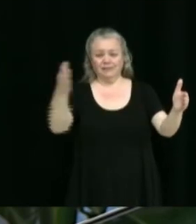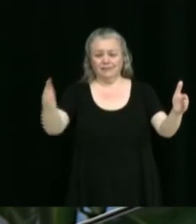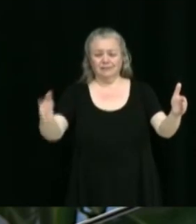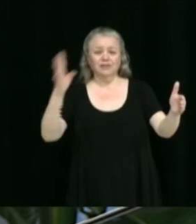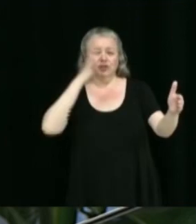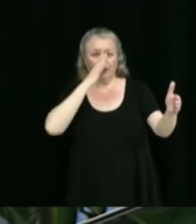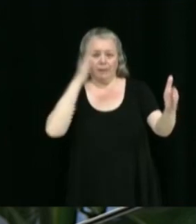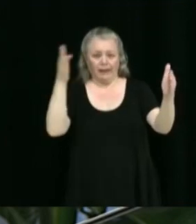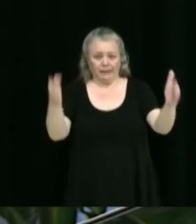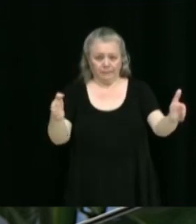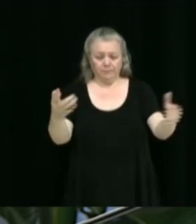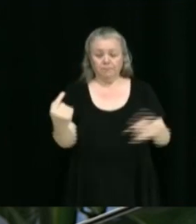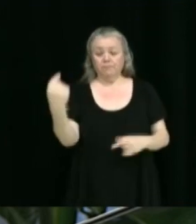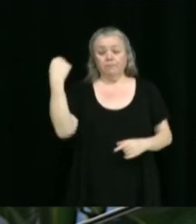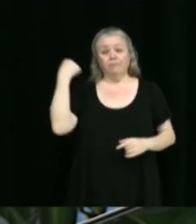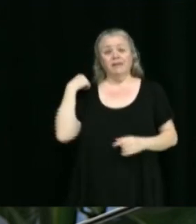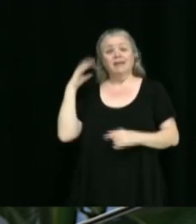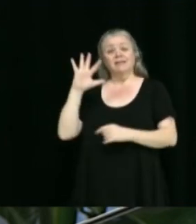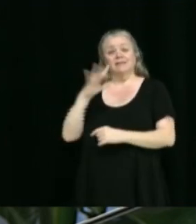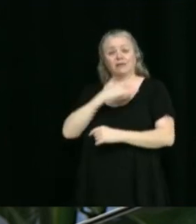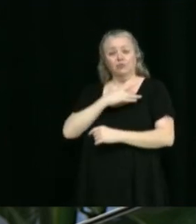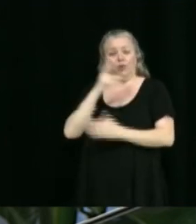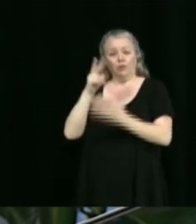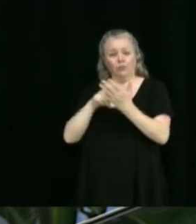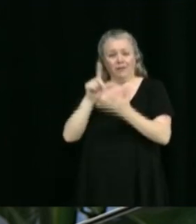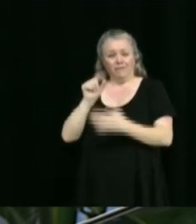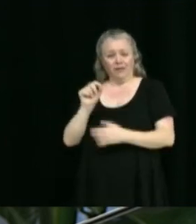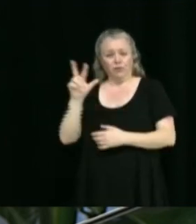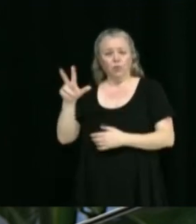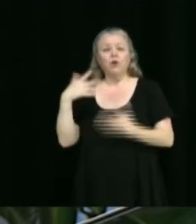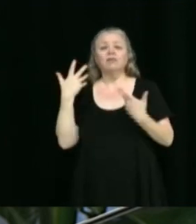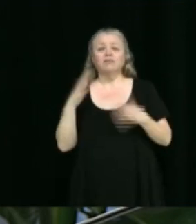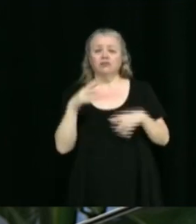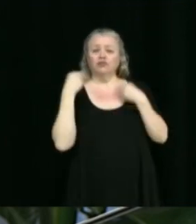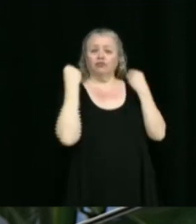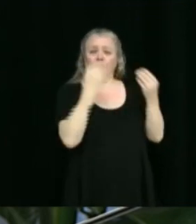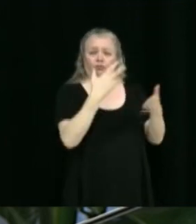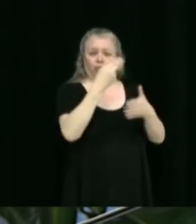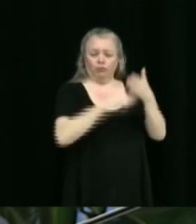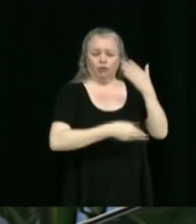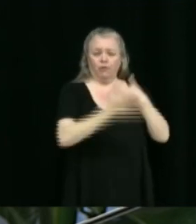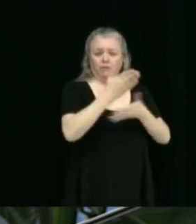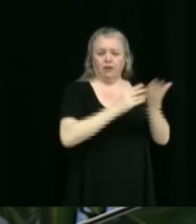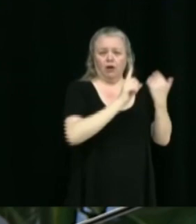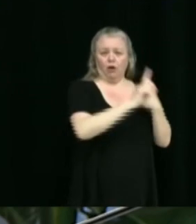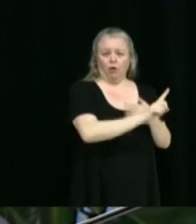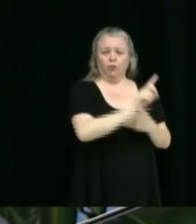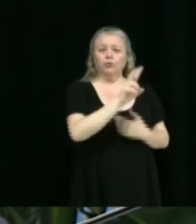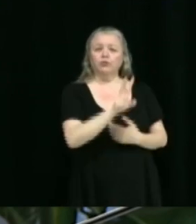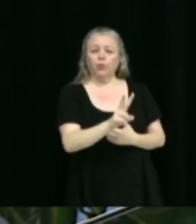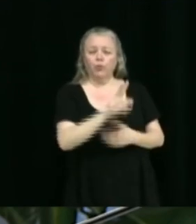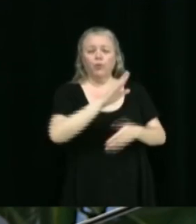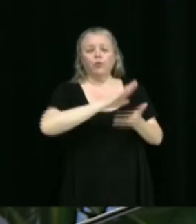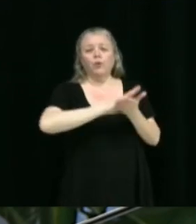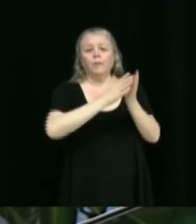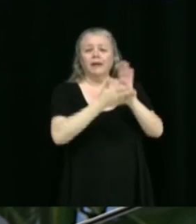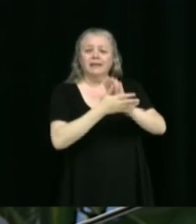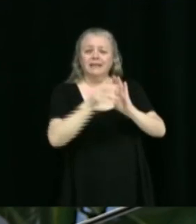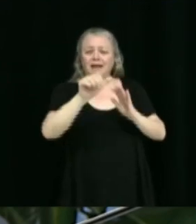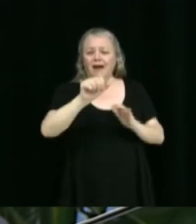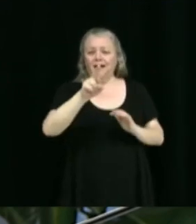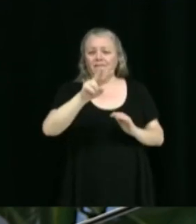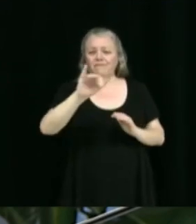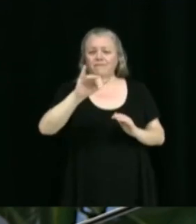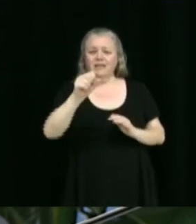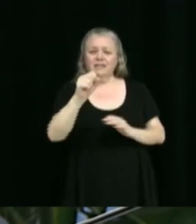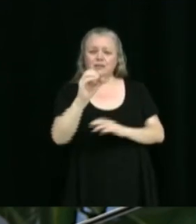de la séance ordinaire du 5 juin 2023 les volets 1 et 2 de l'offre de services de la firme Aviso, experts conseils, en vue de